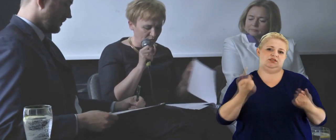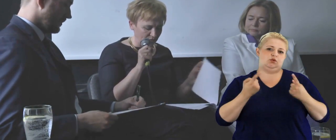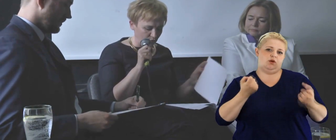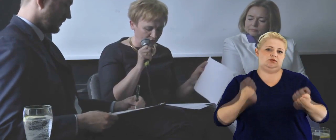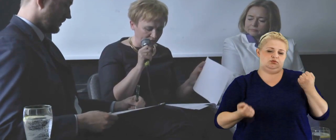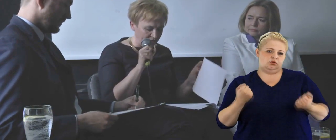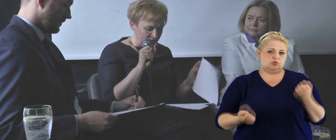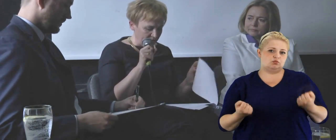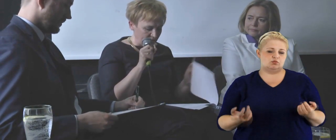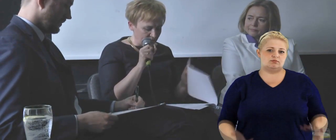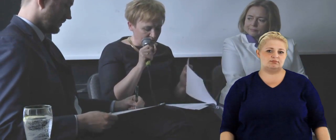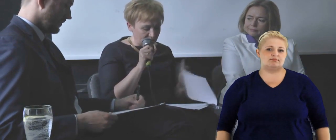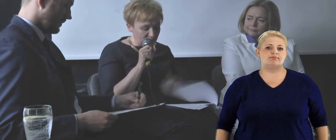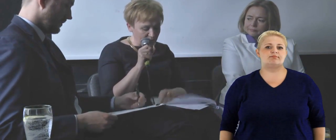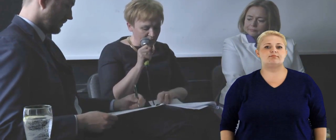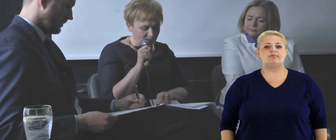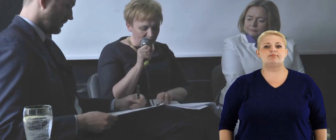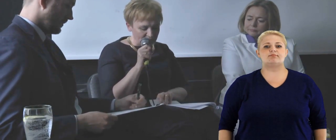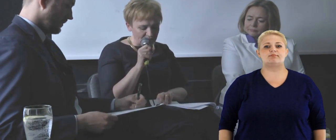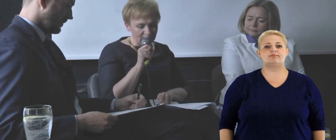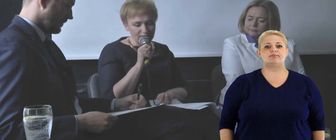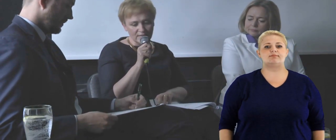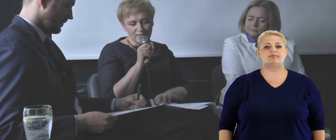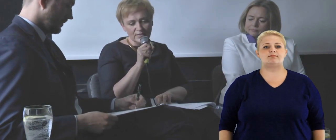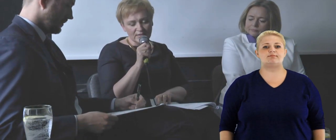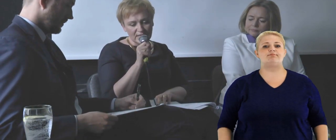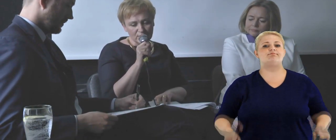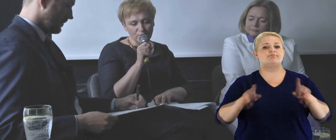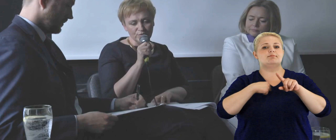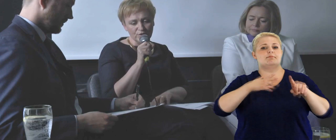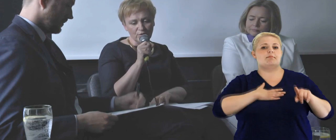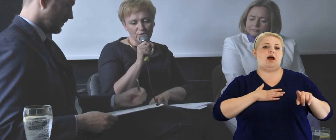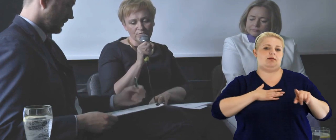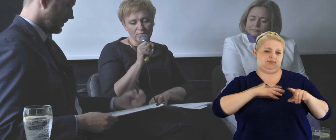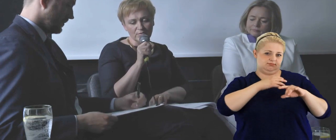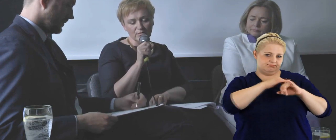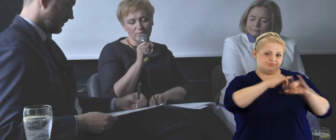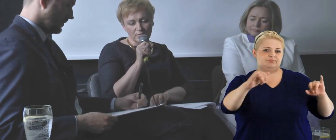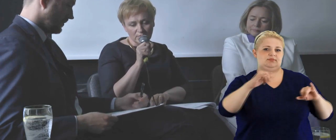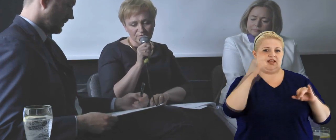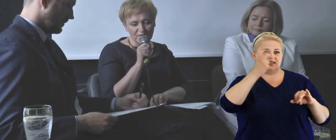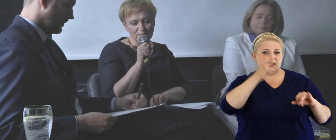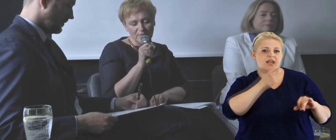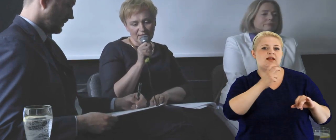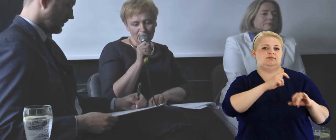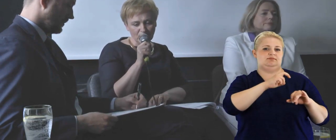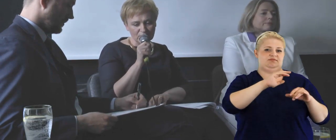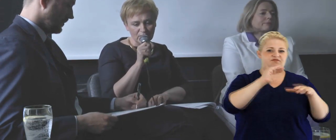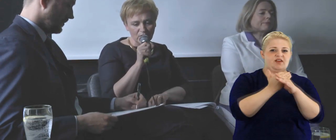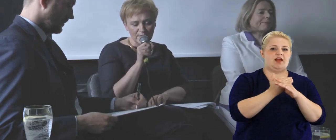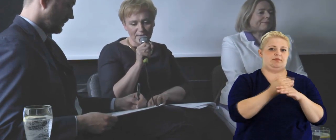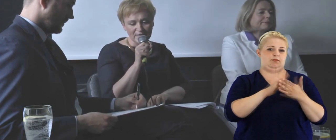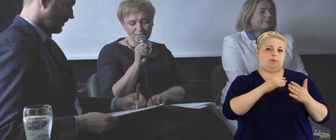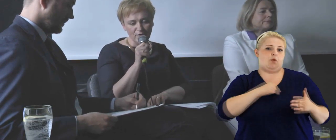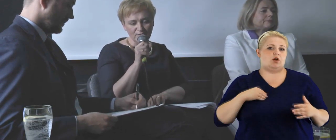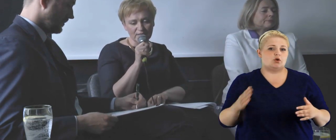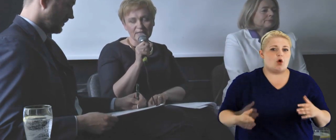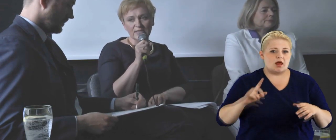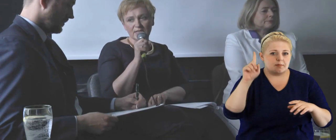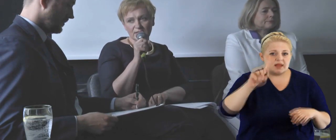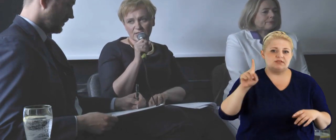była trudna. I mamy szereg interesów, czy to firmy, jak Polskie Koleje